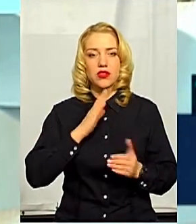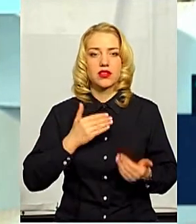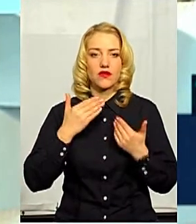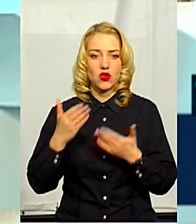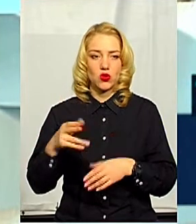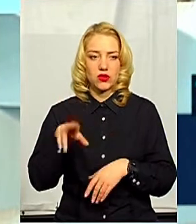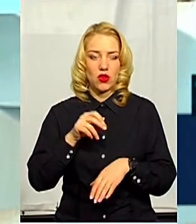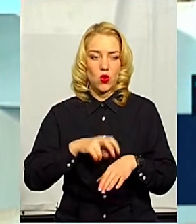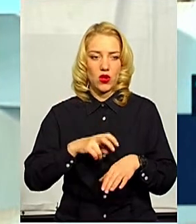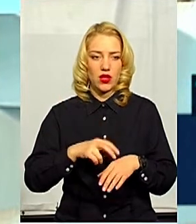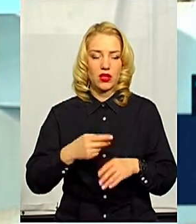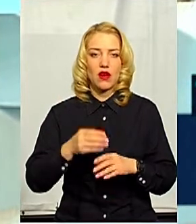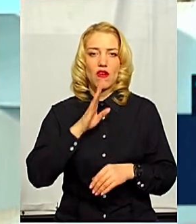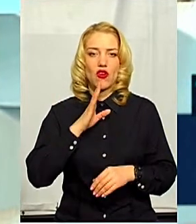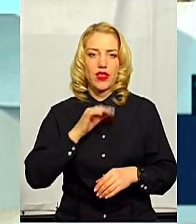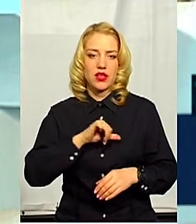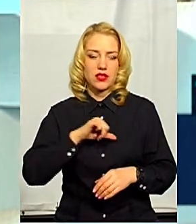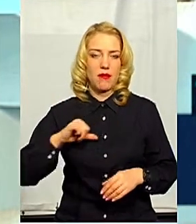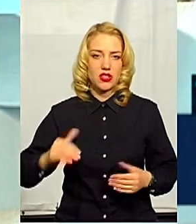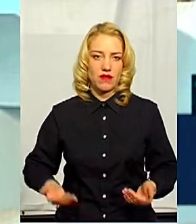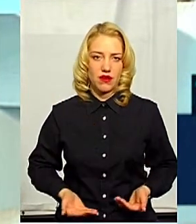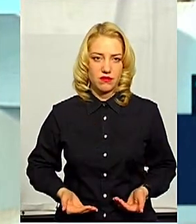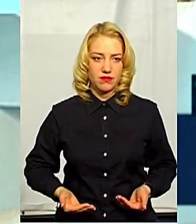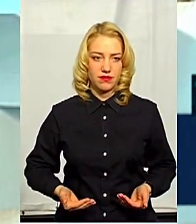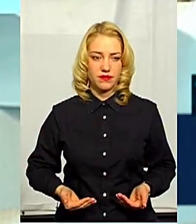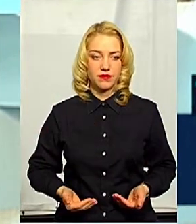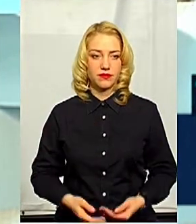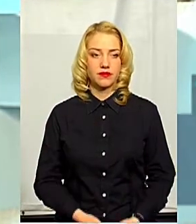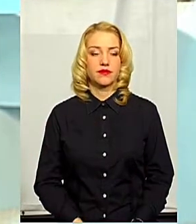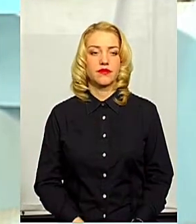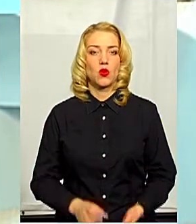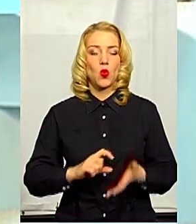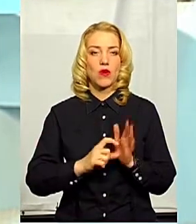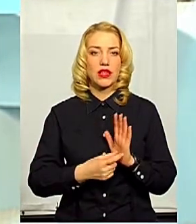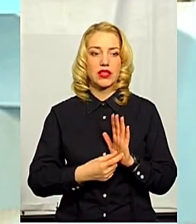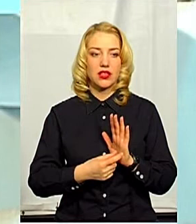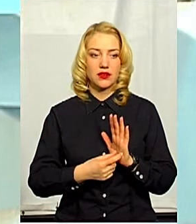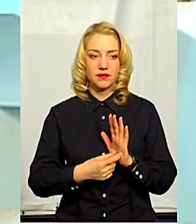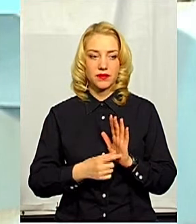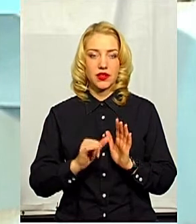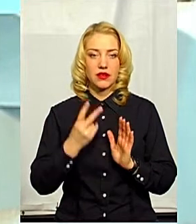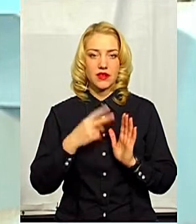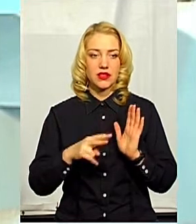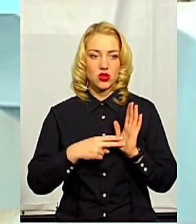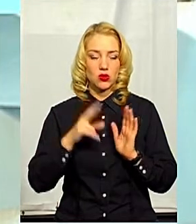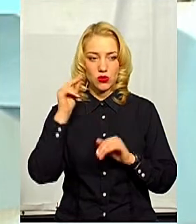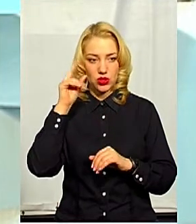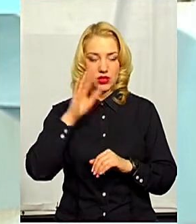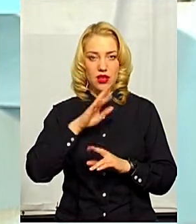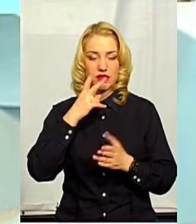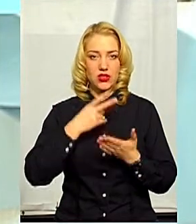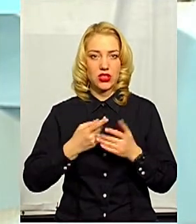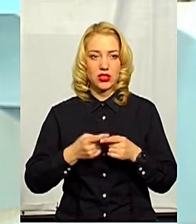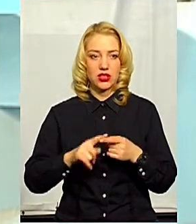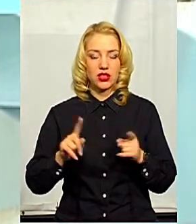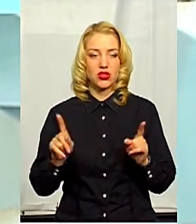меддопомогою. Вона, взагалі, живе одна в квартирі. І 27-го числа, зважаючи